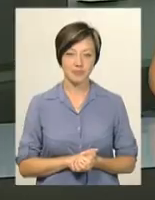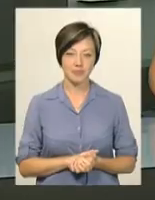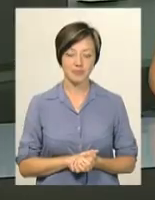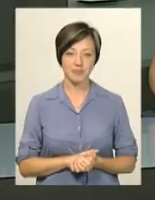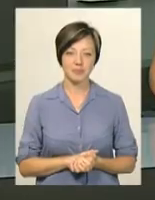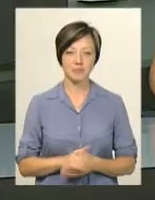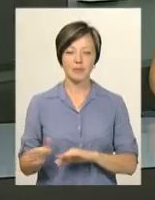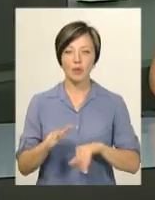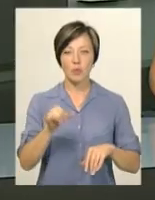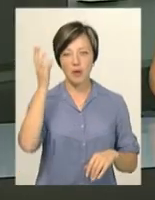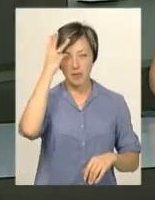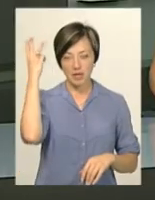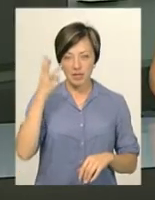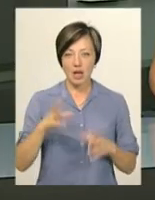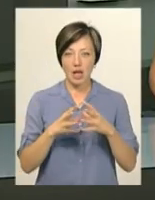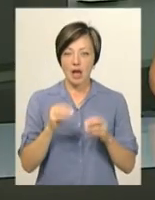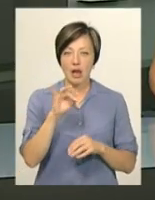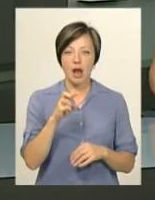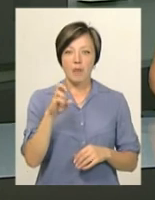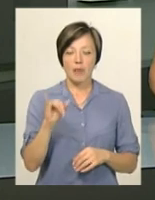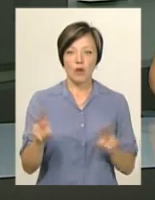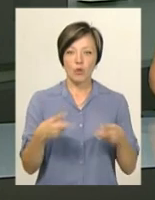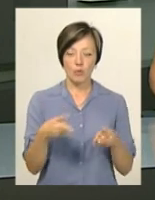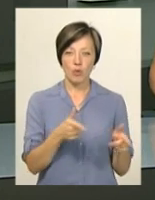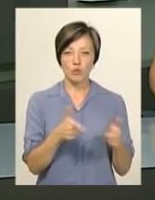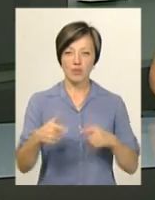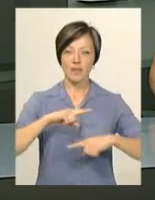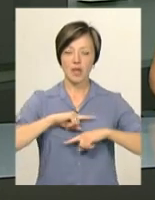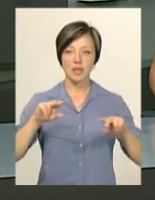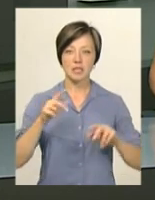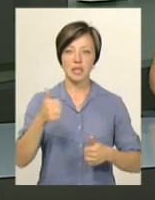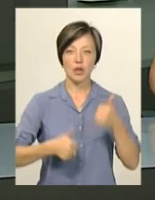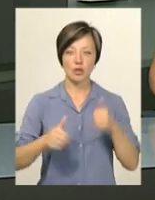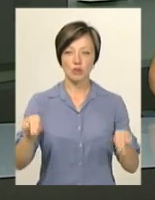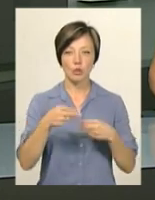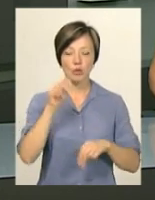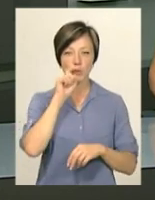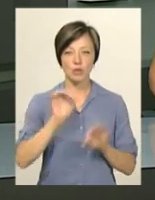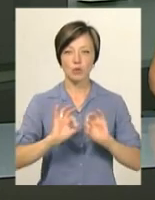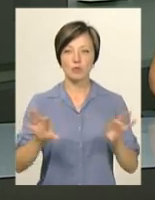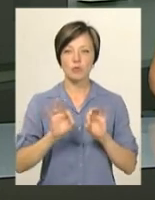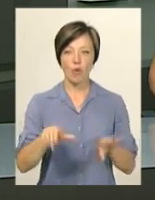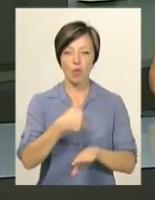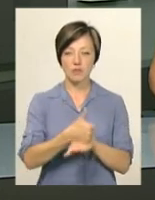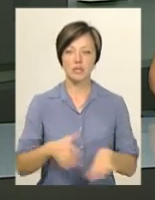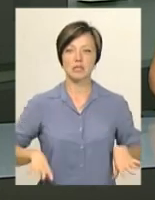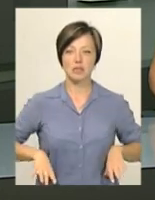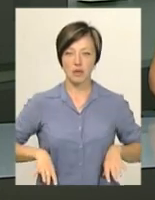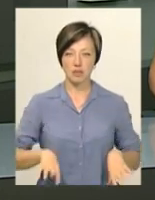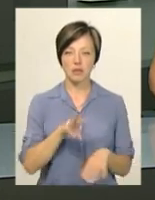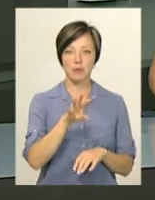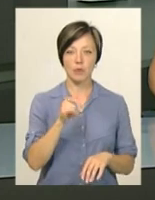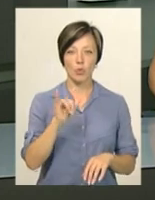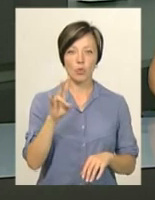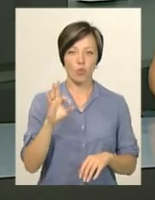У Хмельницькому ригбійному клубі «Боровісник» готується до фінальних ігор чемпіонату України, розповів його головний тренер Олександр